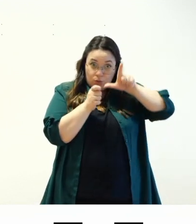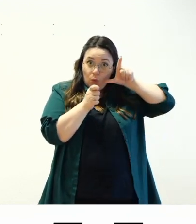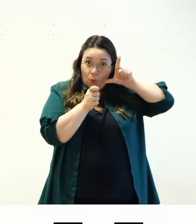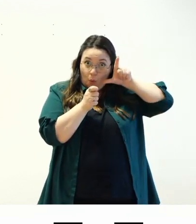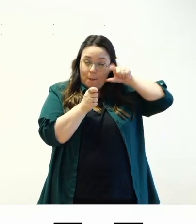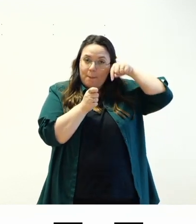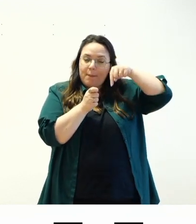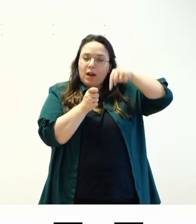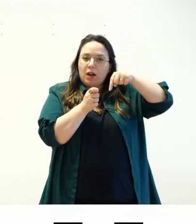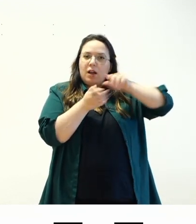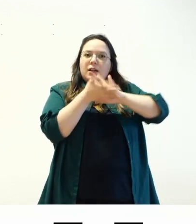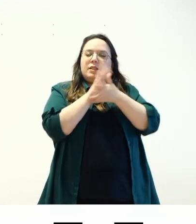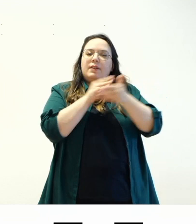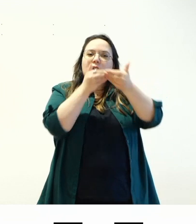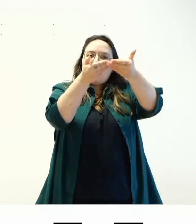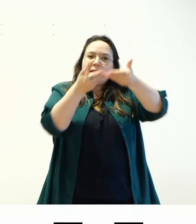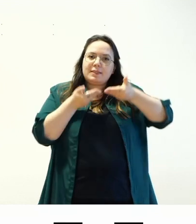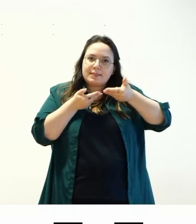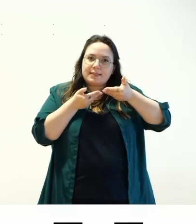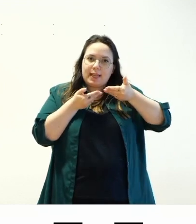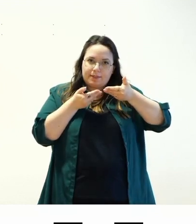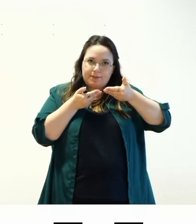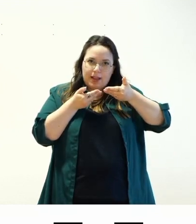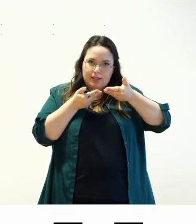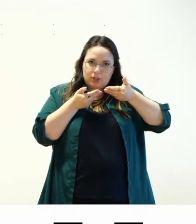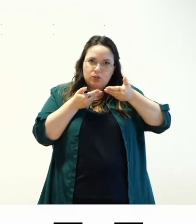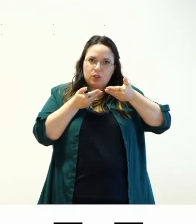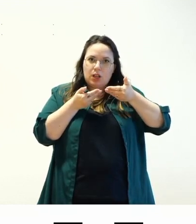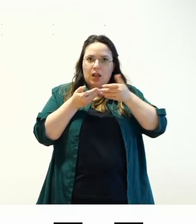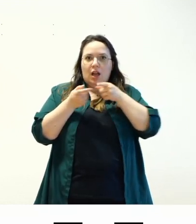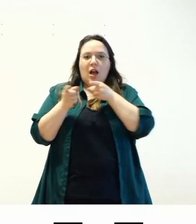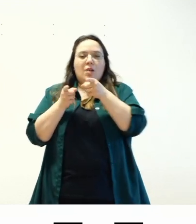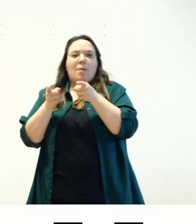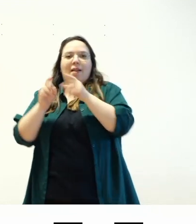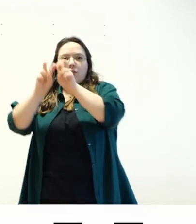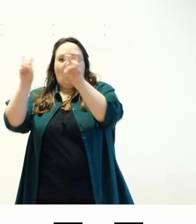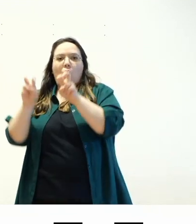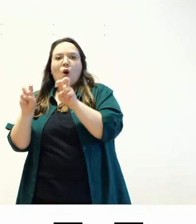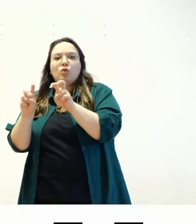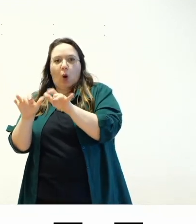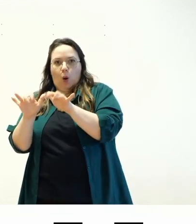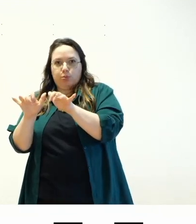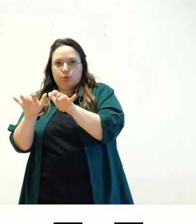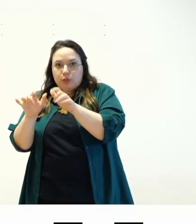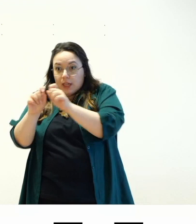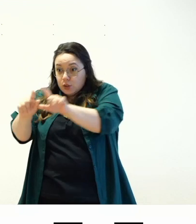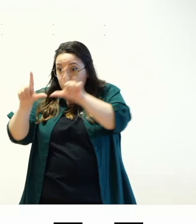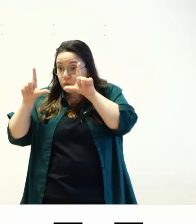a vedere l'interfaccia come si vedrebbe in realtà da mobile molto più grande ma come la si vedrebbe da mobile